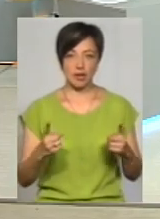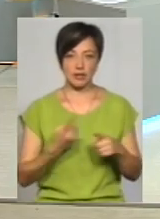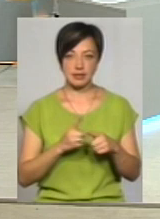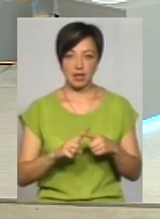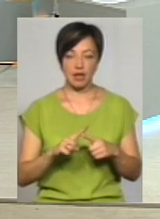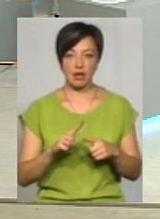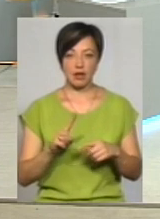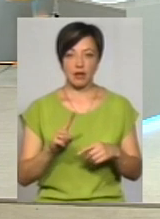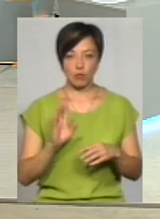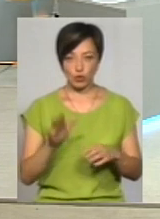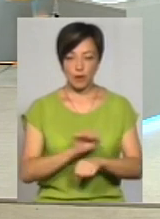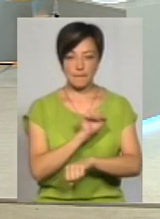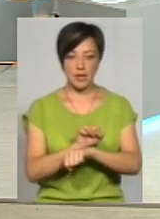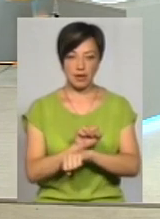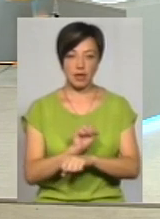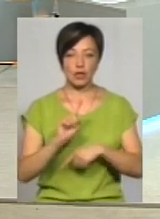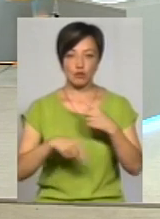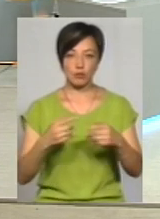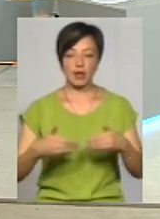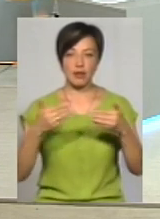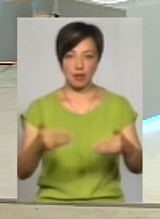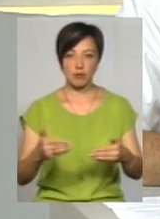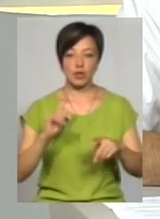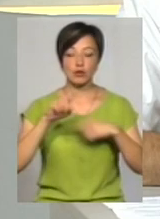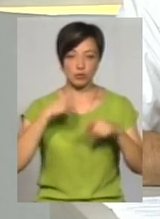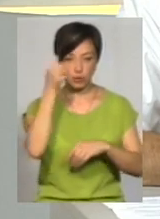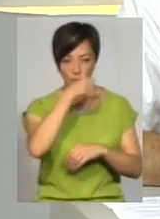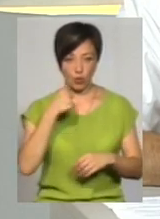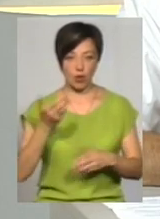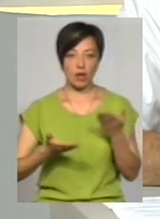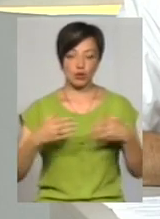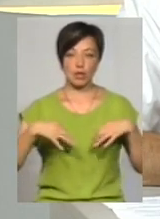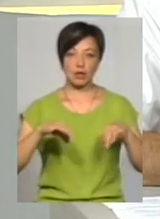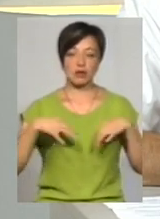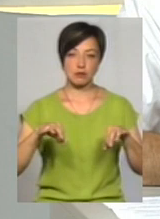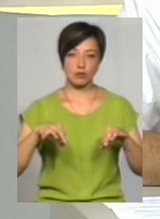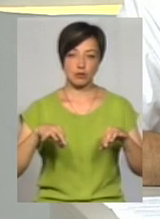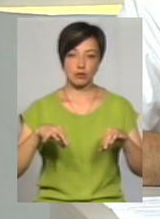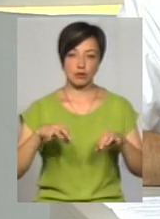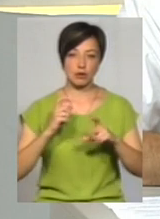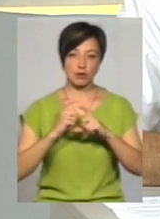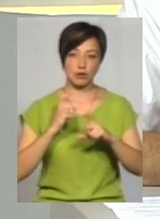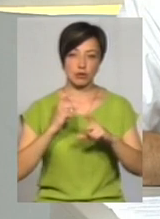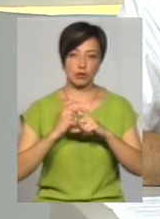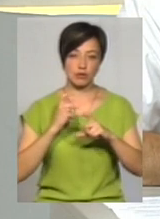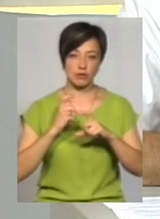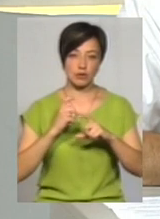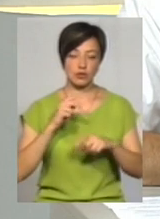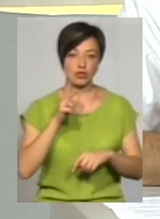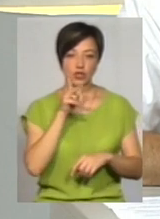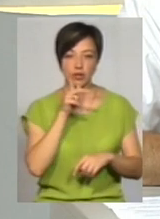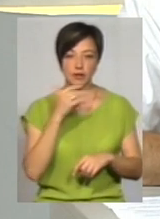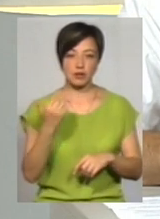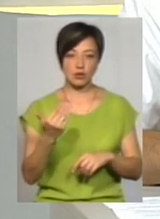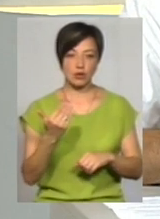одні з двіх будуть перекриті. Слідуючий етап буде на слідуючий рік. Якщо брати транспорт, який грузовий йде з Чернів'яцької